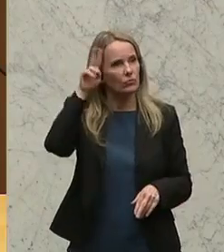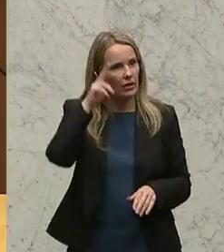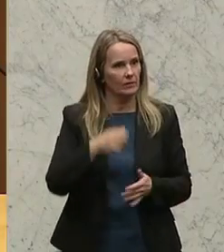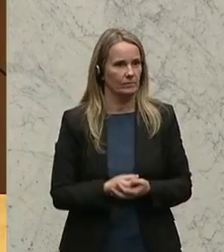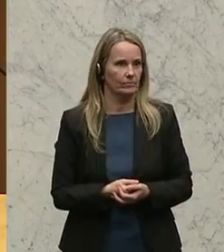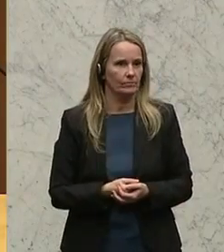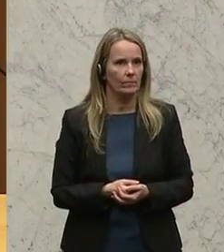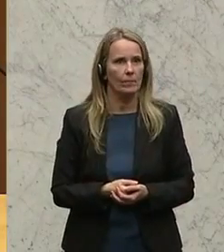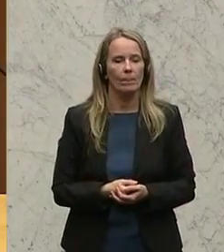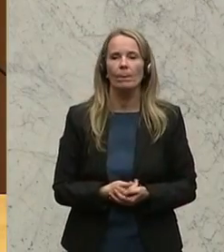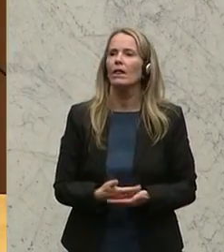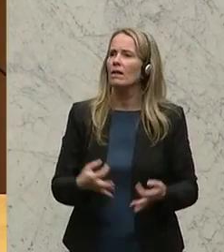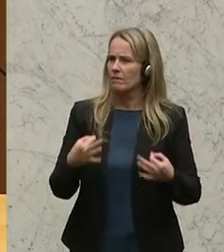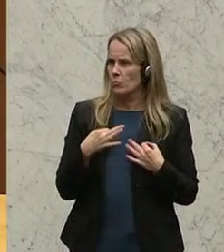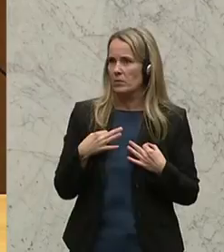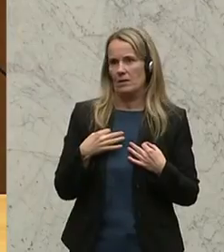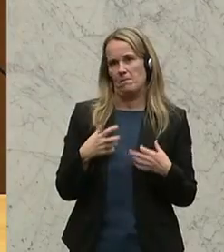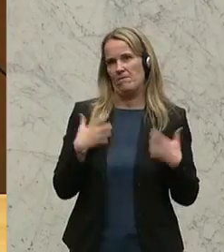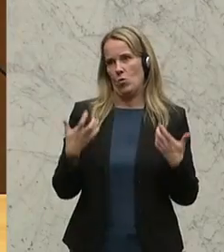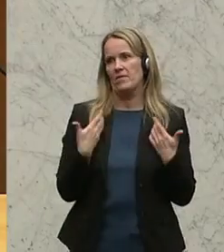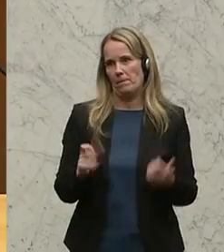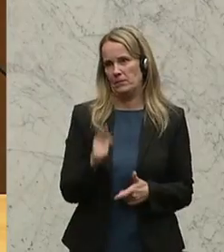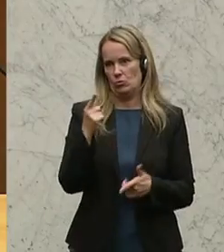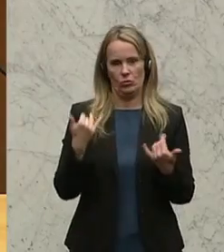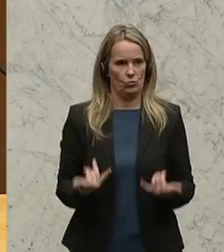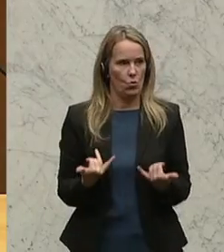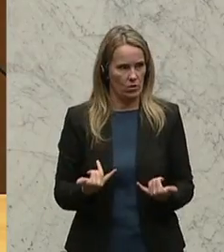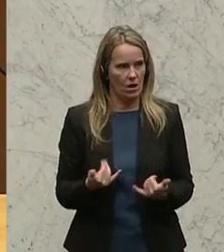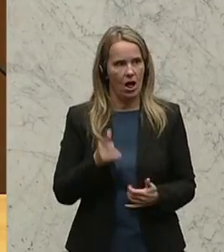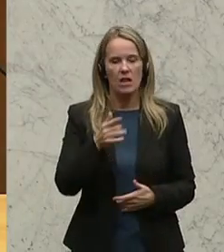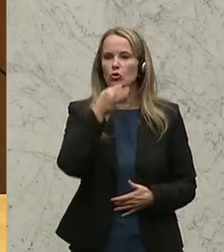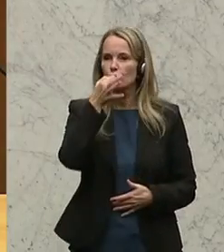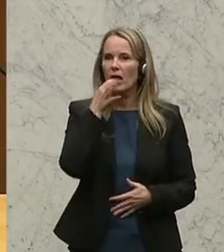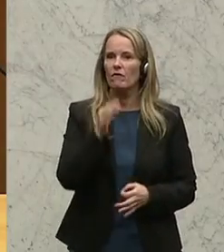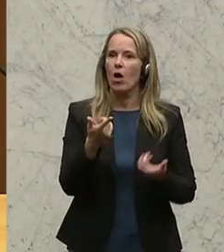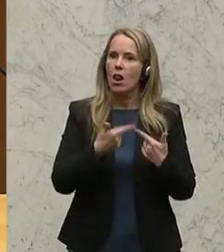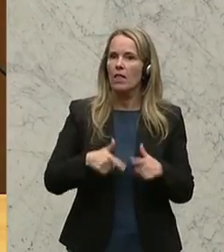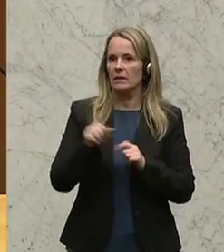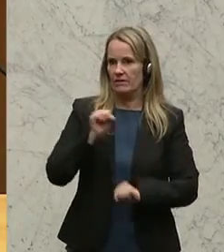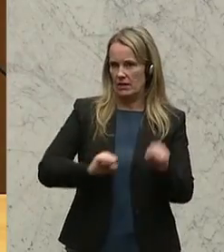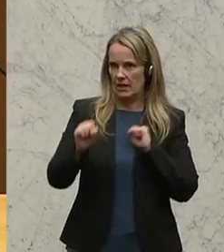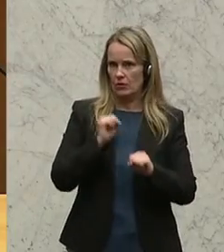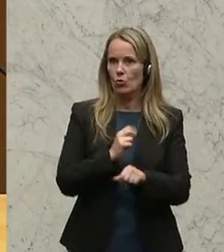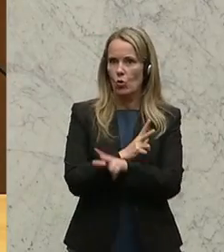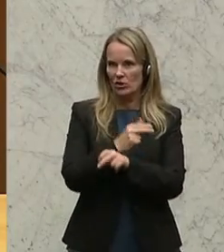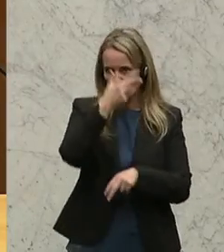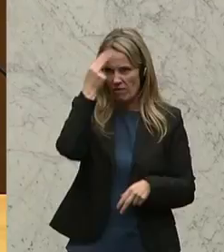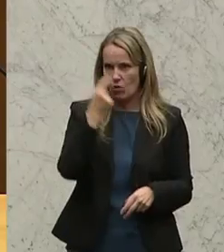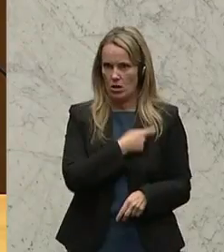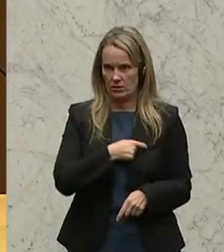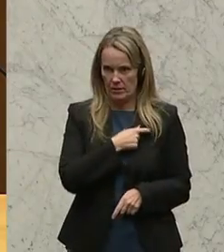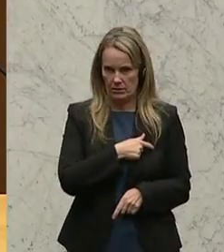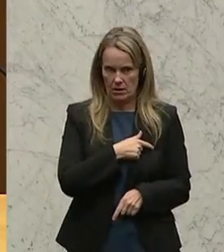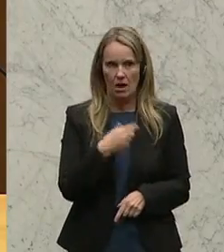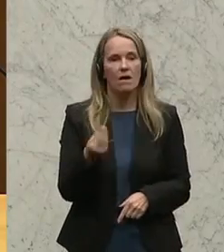für mich ist es eine besondere Freude, heute hier zu stehen als Sprecher für Landesverteidigung der ÖVP, weil uns